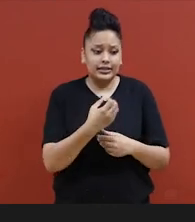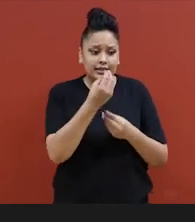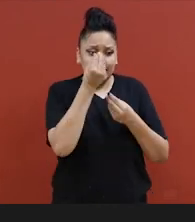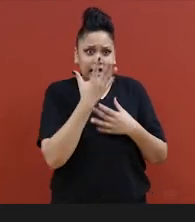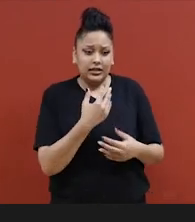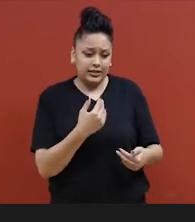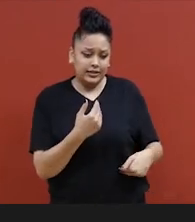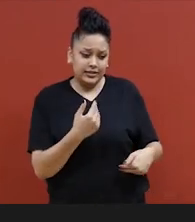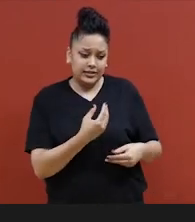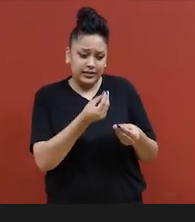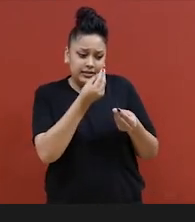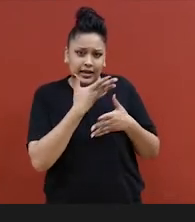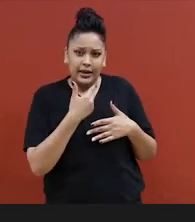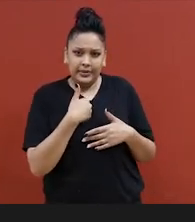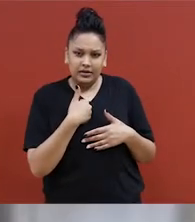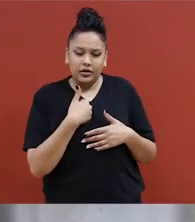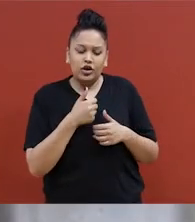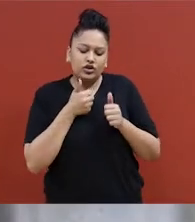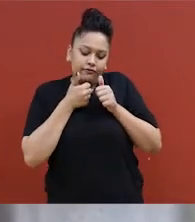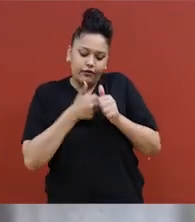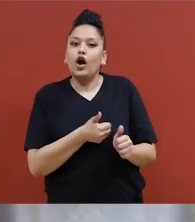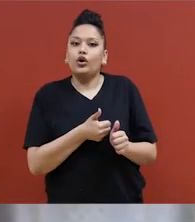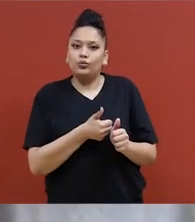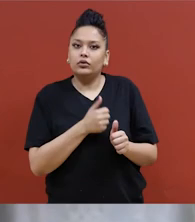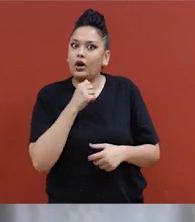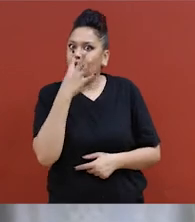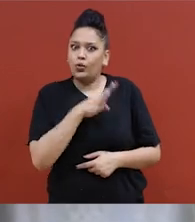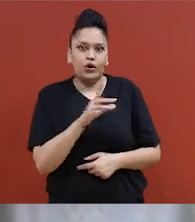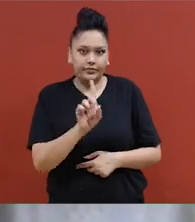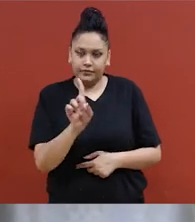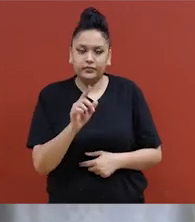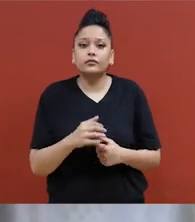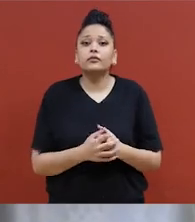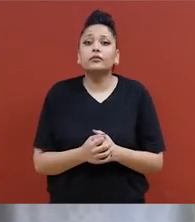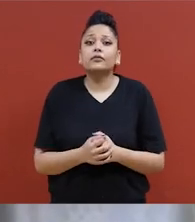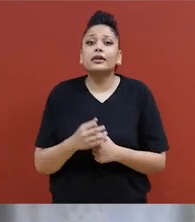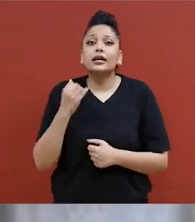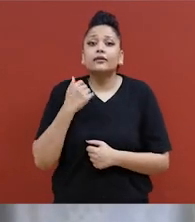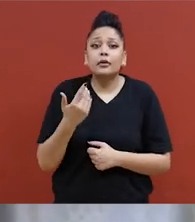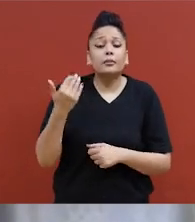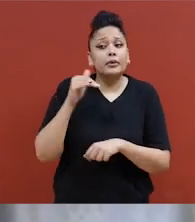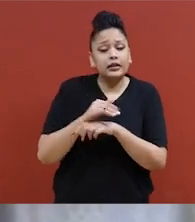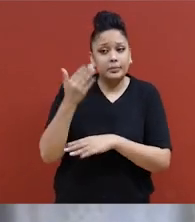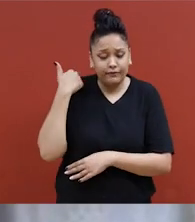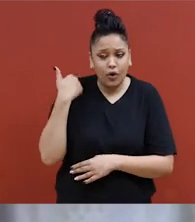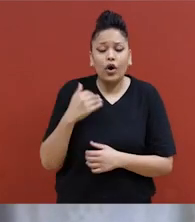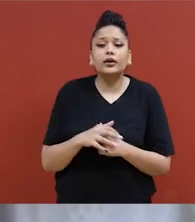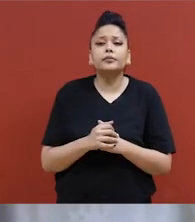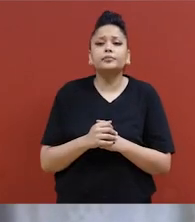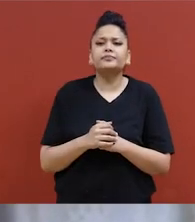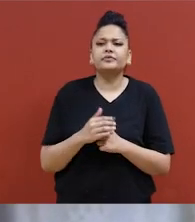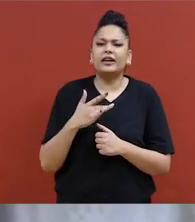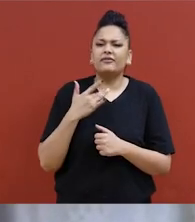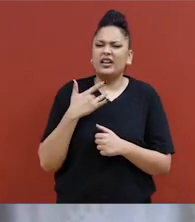Ton corps te dit ce qu'il a besoin de savoir. Oui, en fait, j'ai une citation il y a quelques soirs.